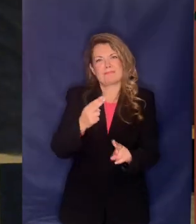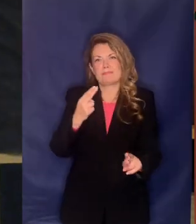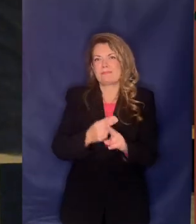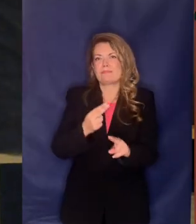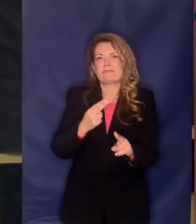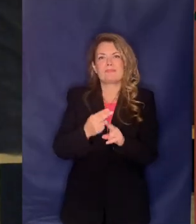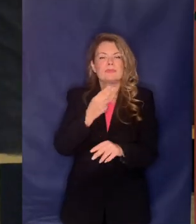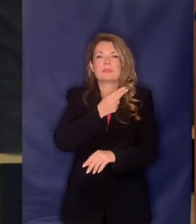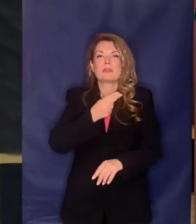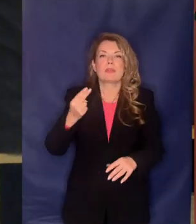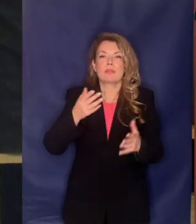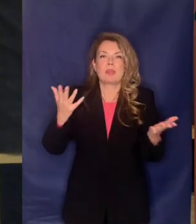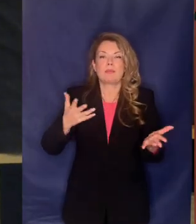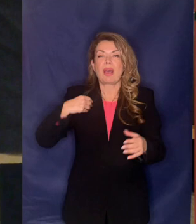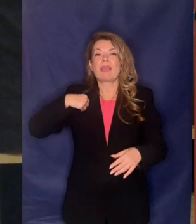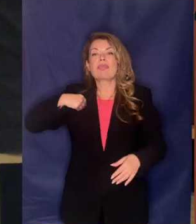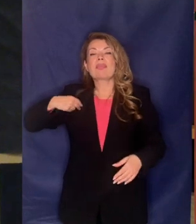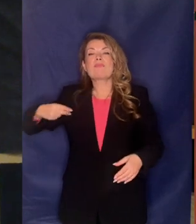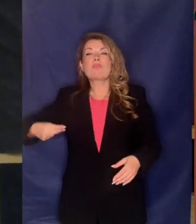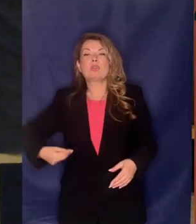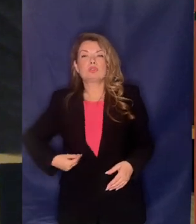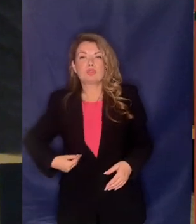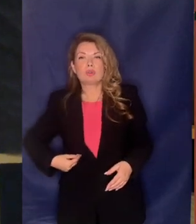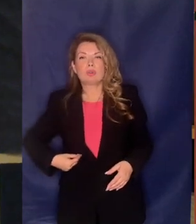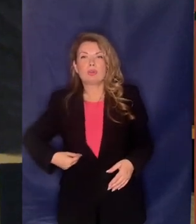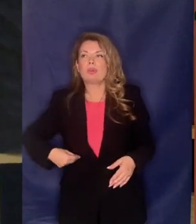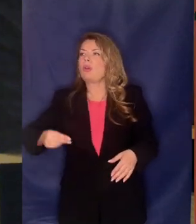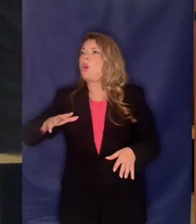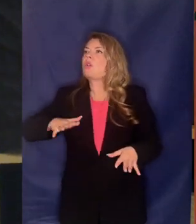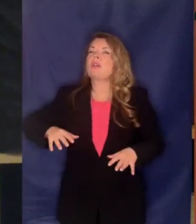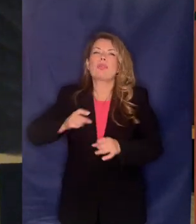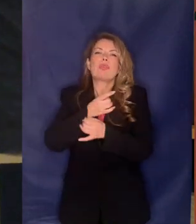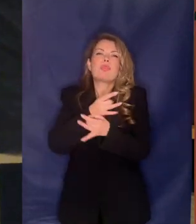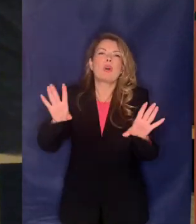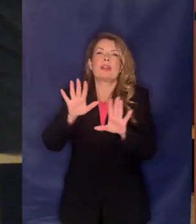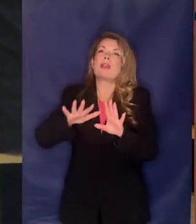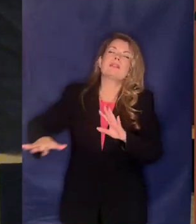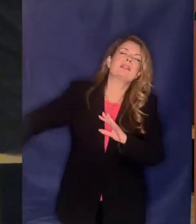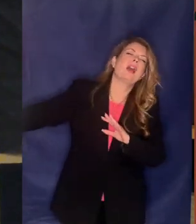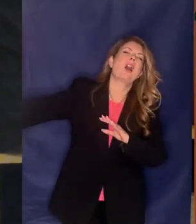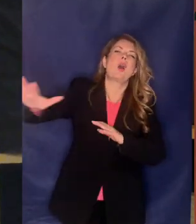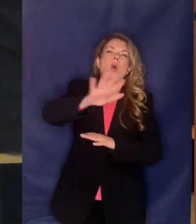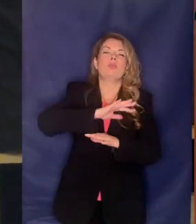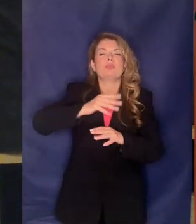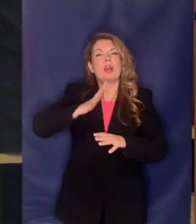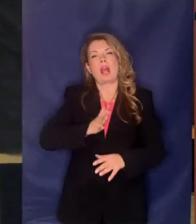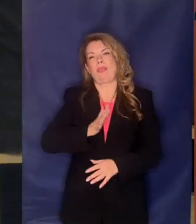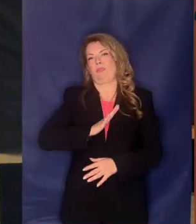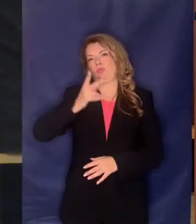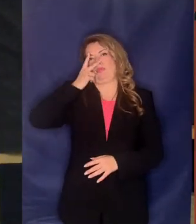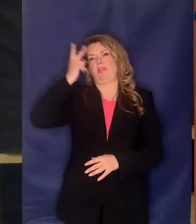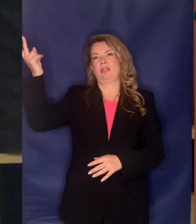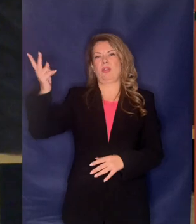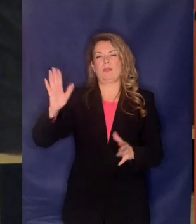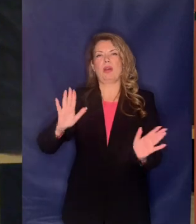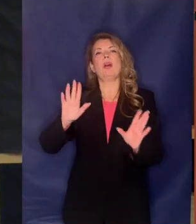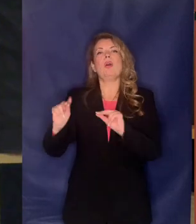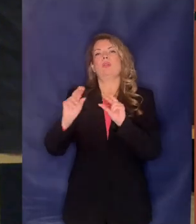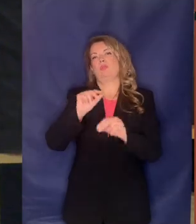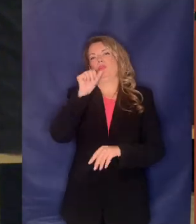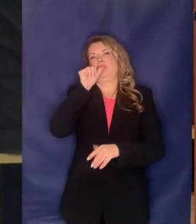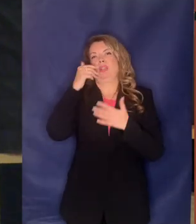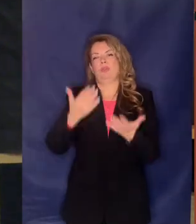σπουδαία είναι η μετάβαση από το δημόσιο κοινωνικό αγαθό στο ανθρώπινο δικαίωμα με αυτά που έχω περάσει βέβαια η νομική είναι εκτιθή σε ιδιότητα το